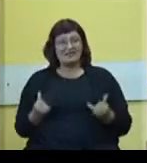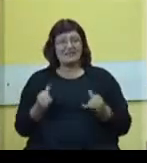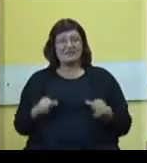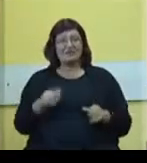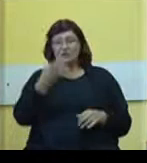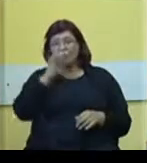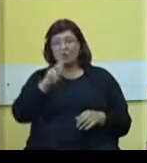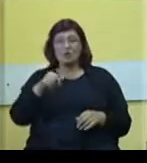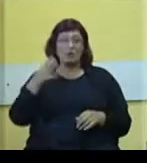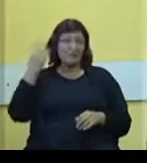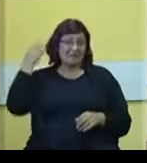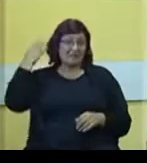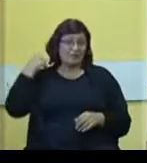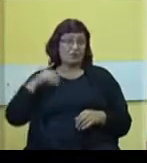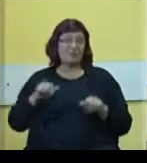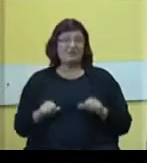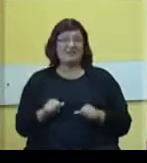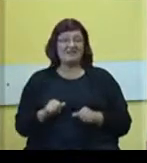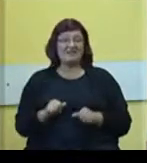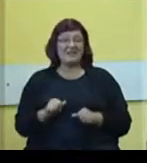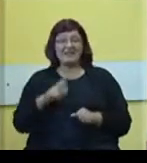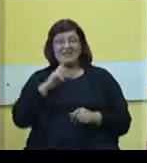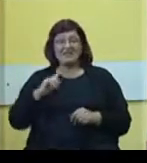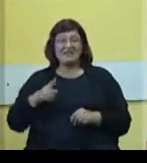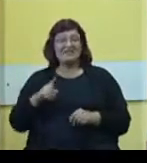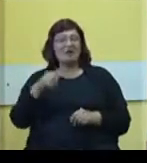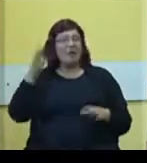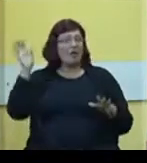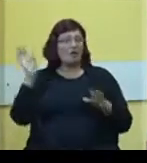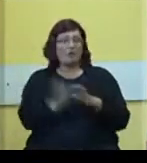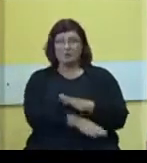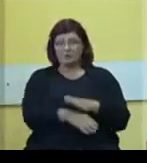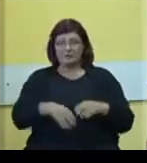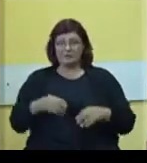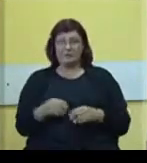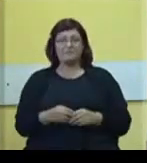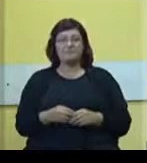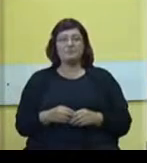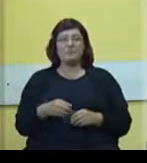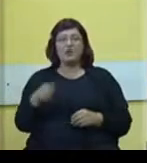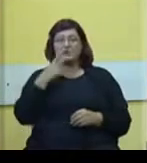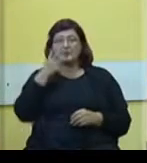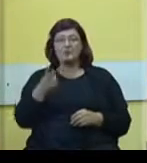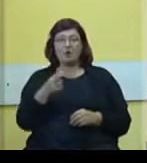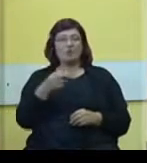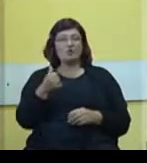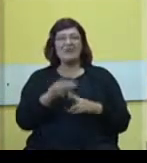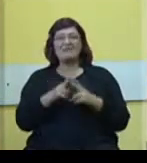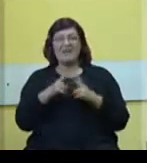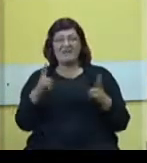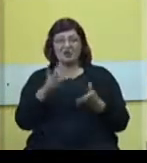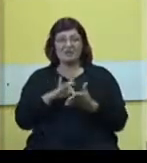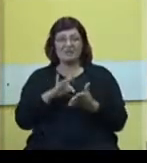od prethodnih vlasti, je daleko, daleko podbacila. I onda pogledamo možda jednu od najvažnijih